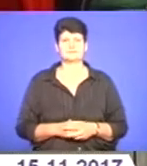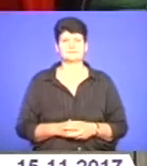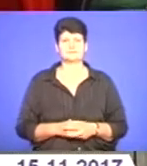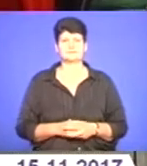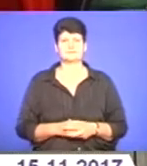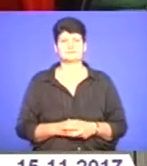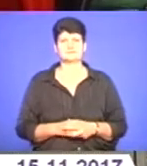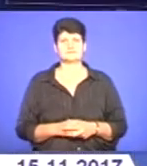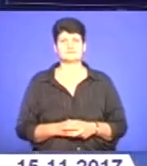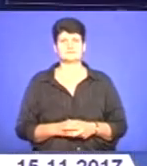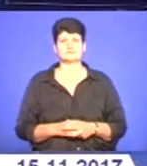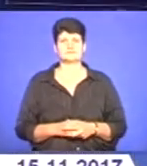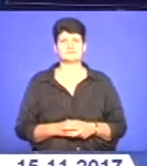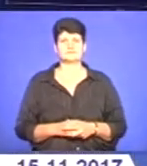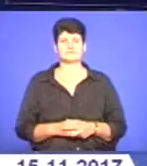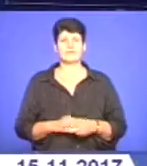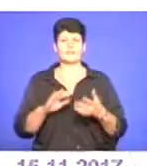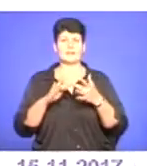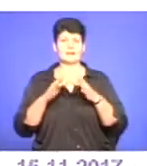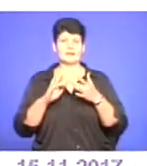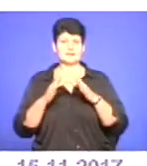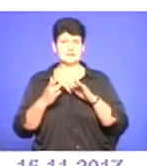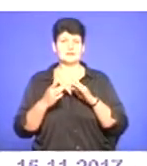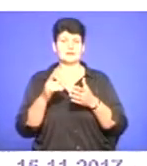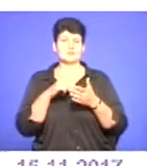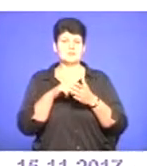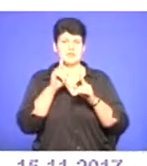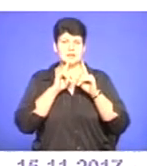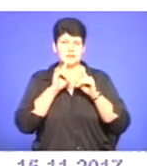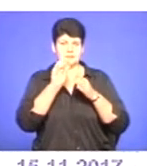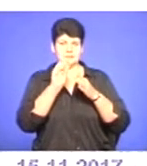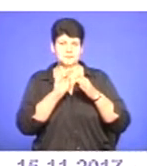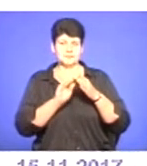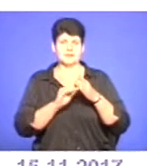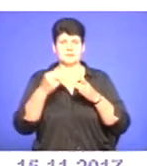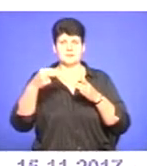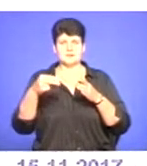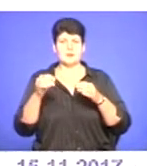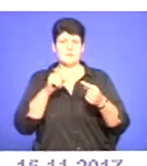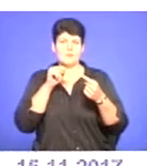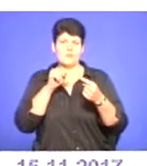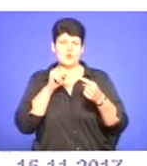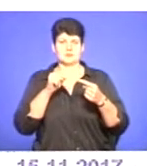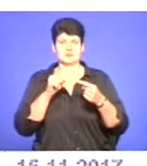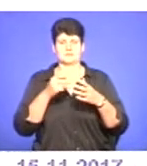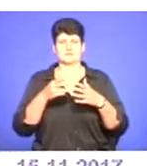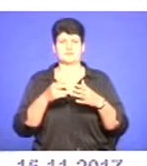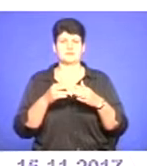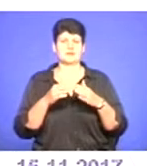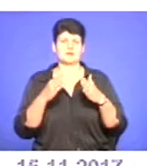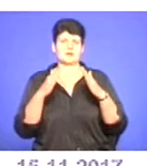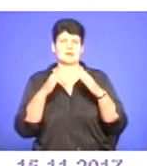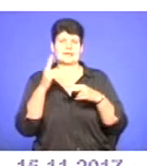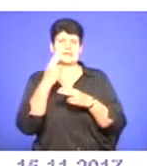ТТБ На сайті міської ради тернополяни продовжують підписувати петицію проти розміщення пересувних цирків, зоопарків,